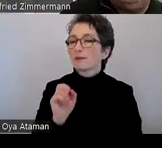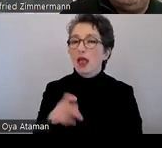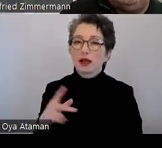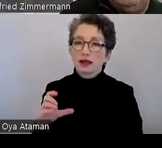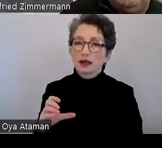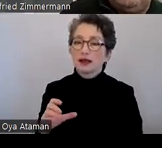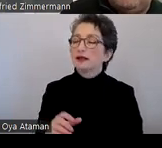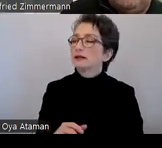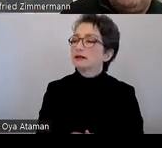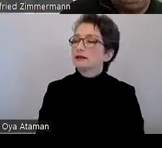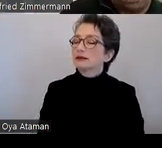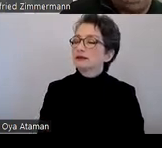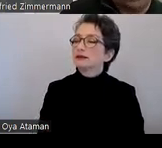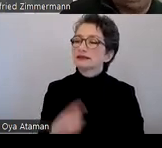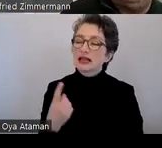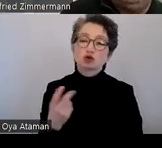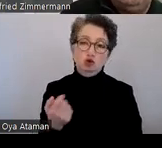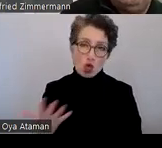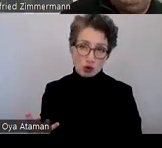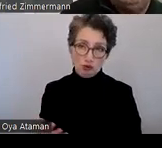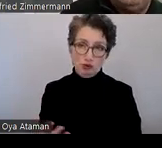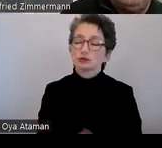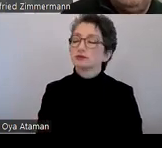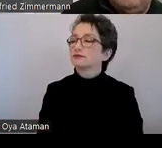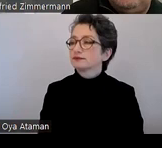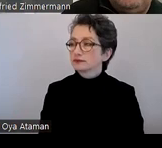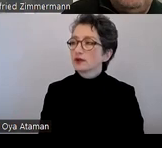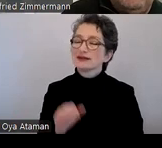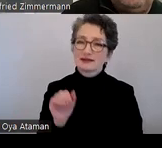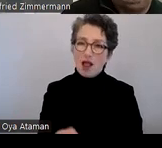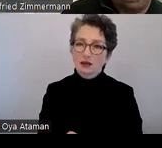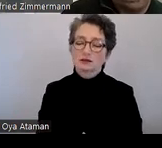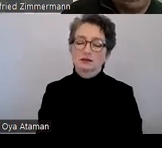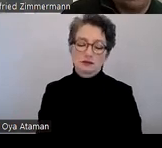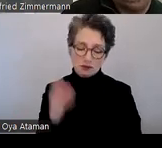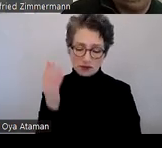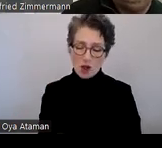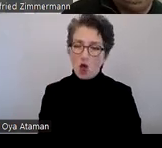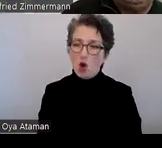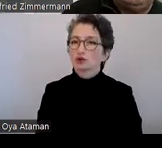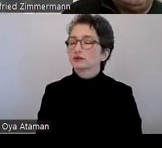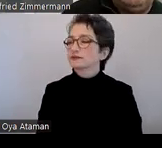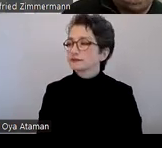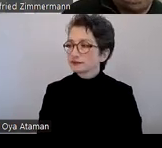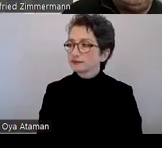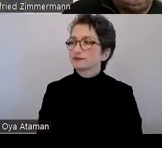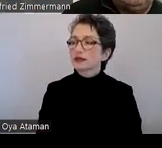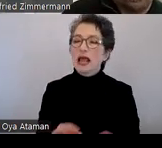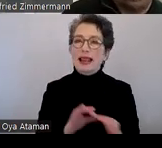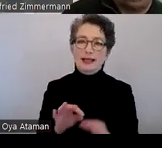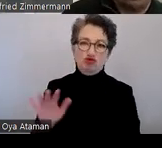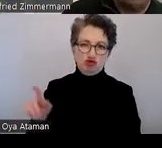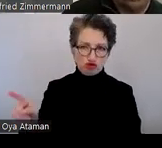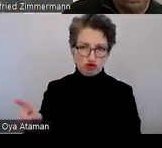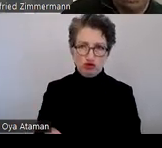ein kostenloses Tool und kann heruntergeladen werden unter diesem Link, das ist